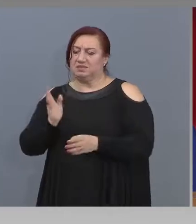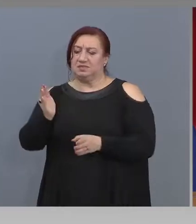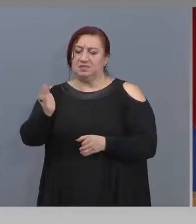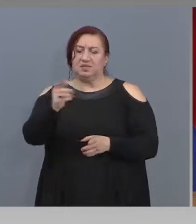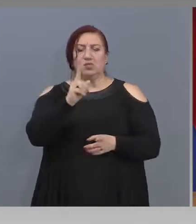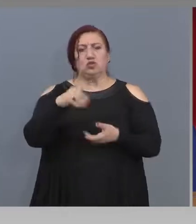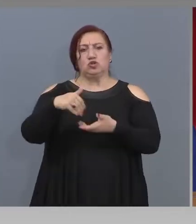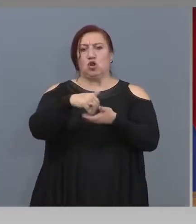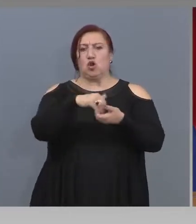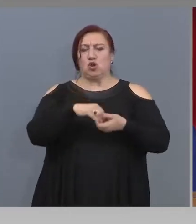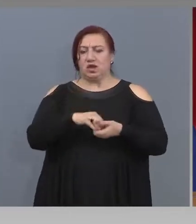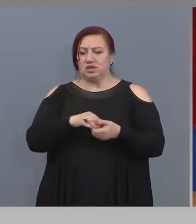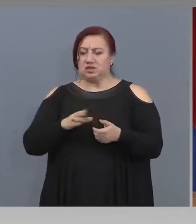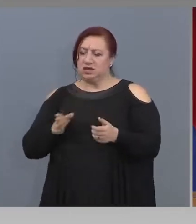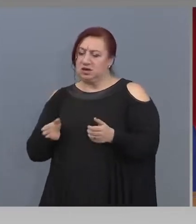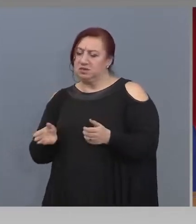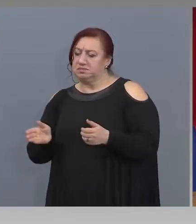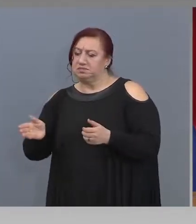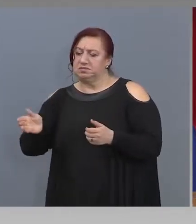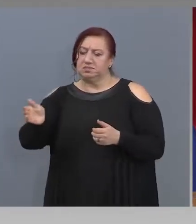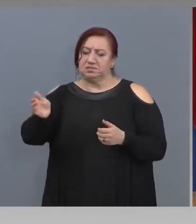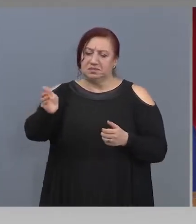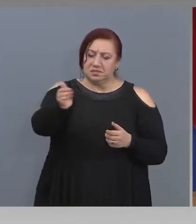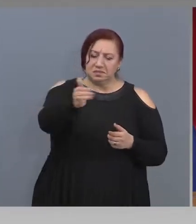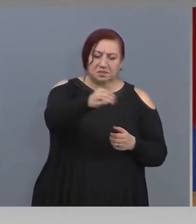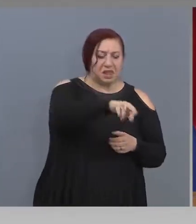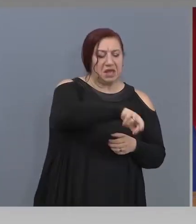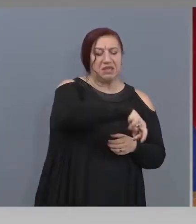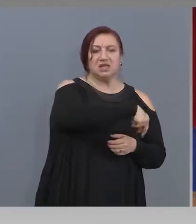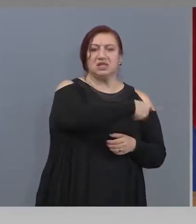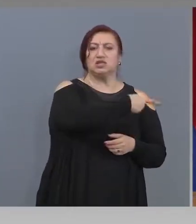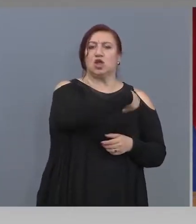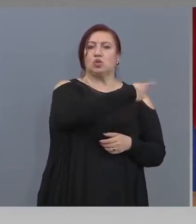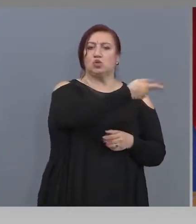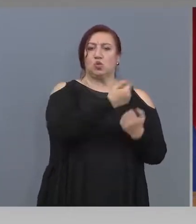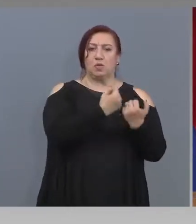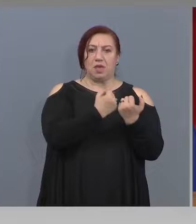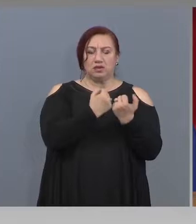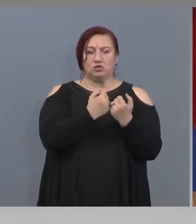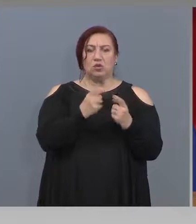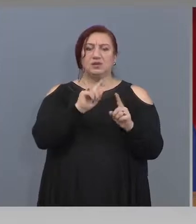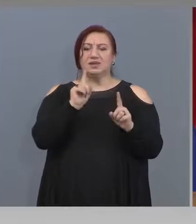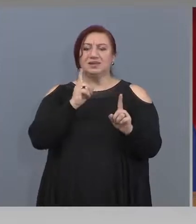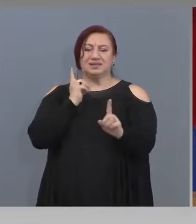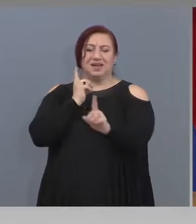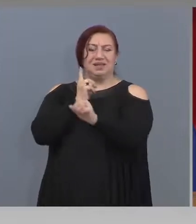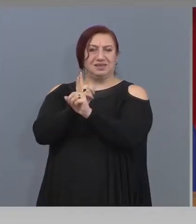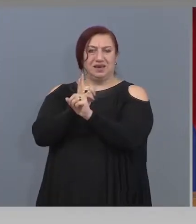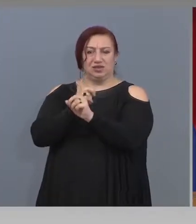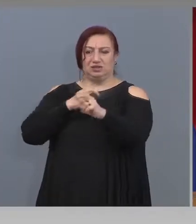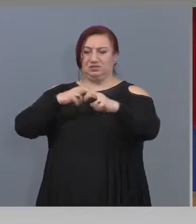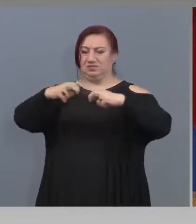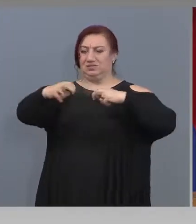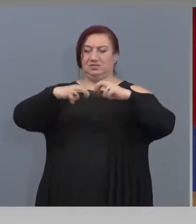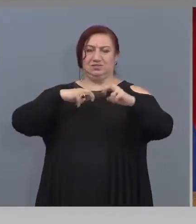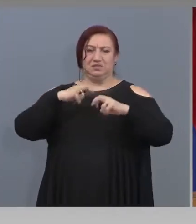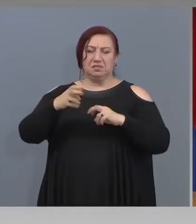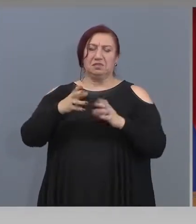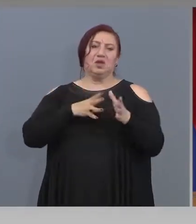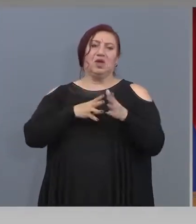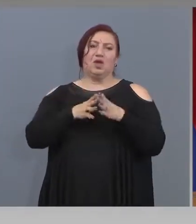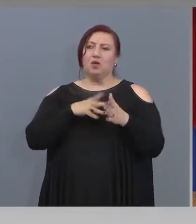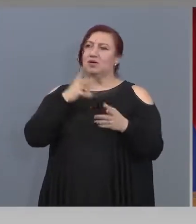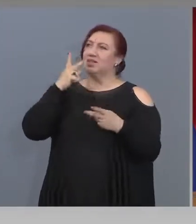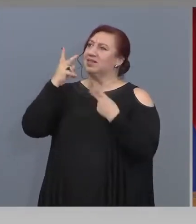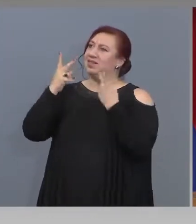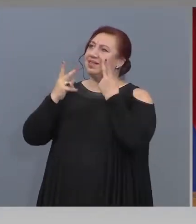организирано от хората вътре, от администрацията, така че наистина да няма сблъсък на потоките, а хората да потребяват култура спокоено,